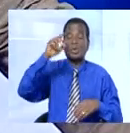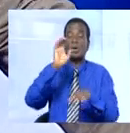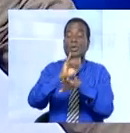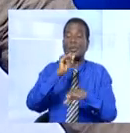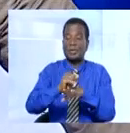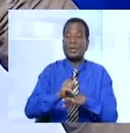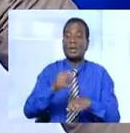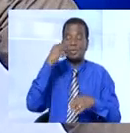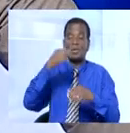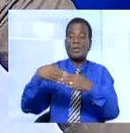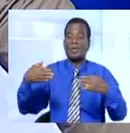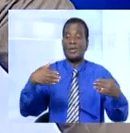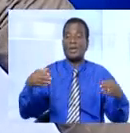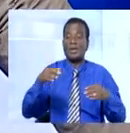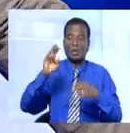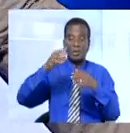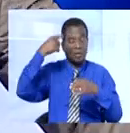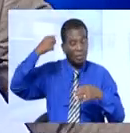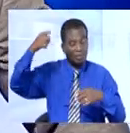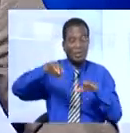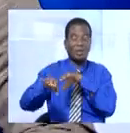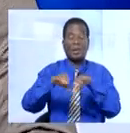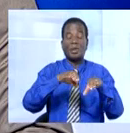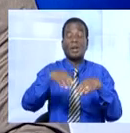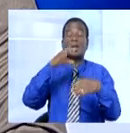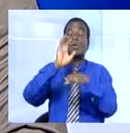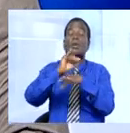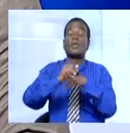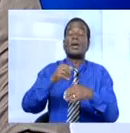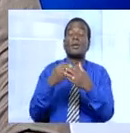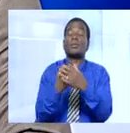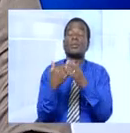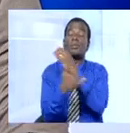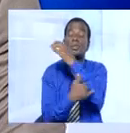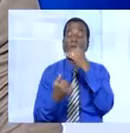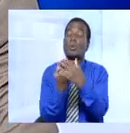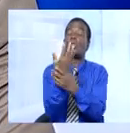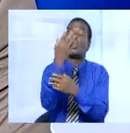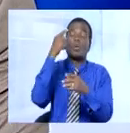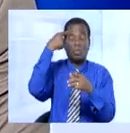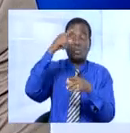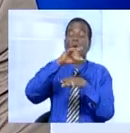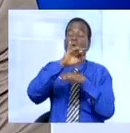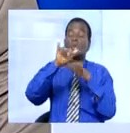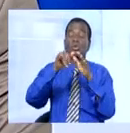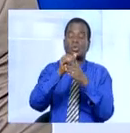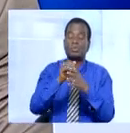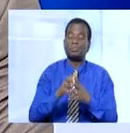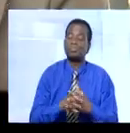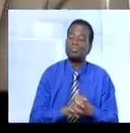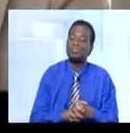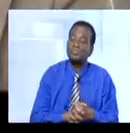pour réaliser le rêve de faire de la Côte d'Ivoire à un pays émergeant à l'horizon 2020. Adrienne Grasse, Kando.